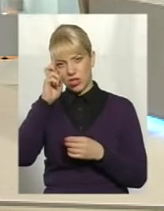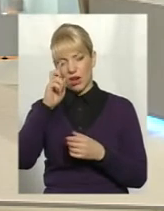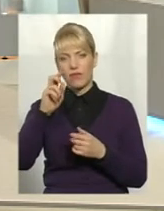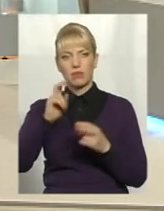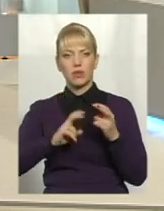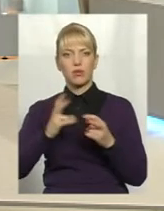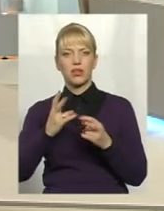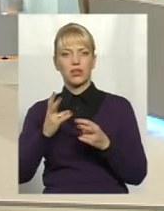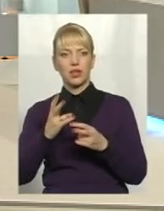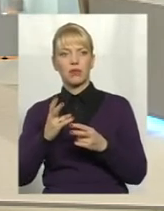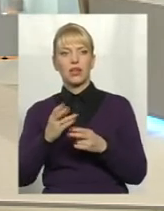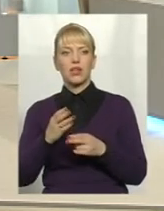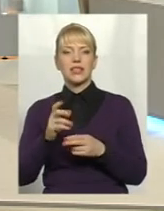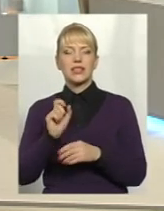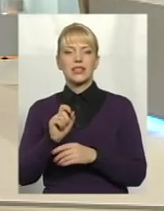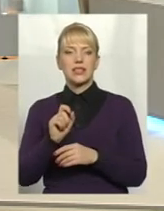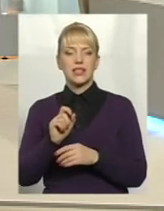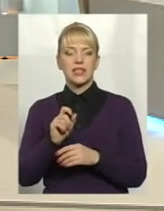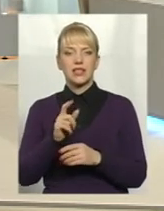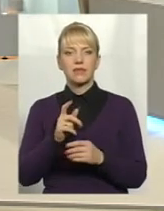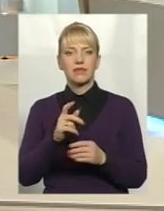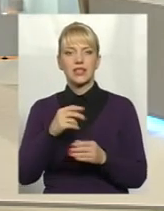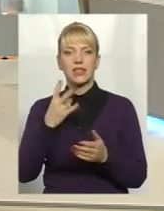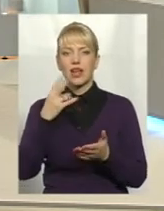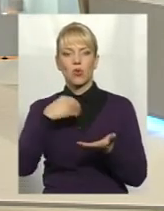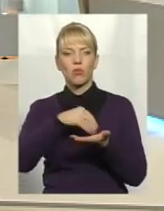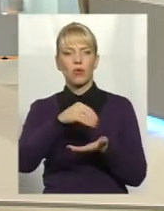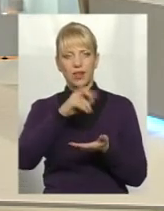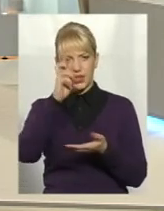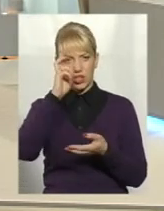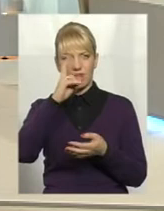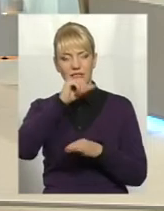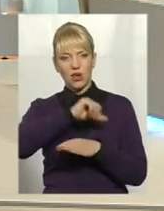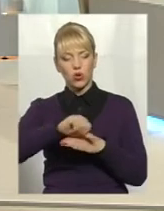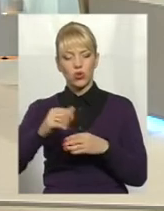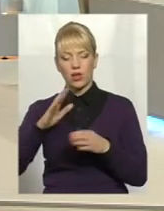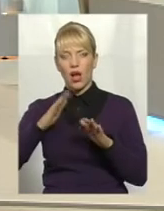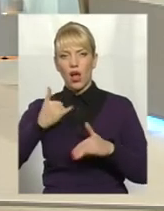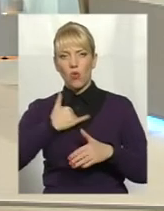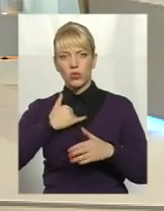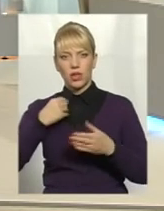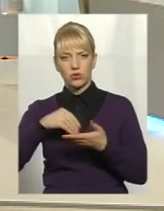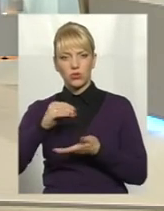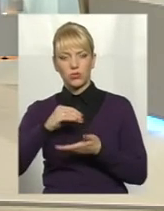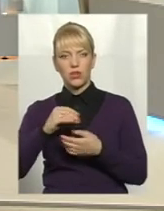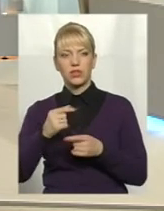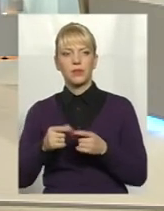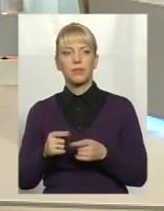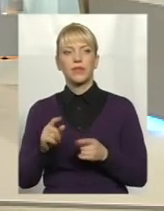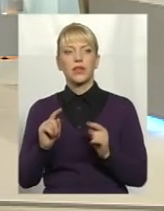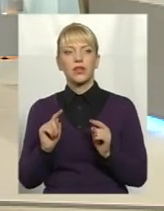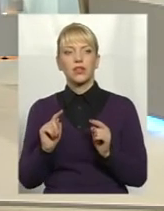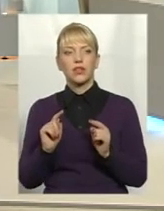і таку продукцію менше заводити за границя, а купувати на наше підприємство. Дважати на робочі місця, а державний бюджет. Так що